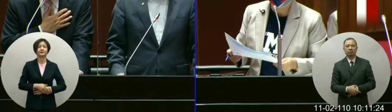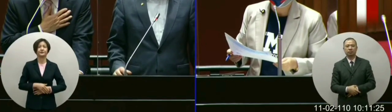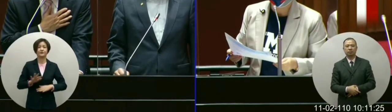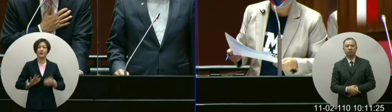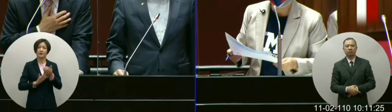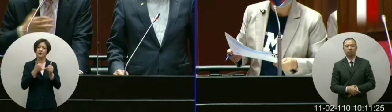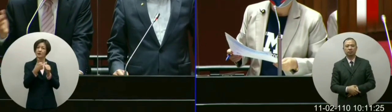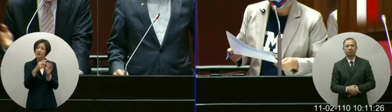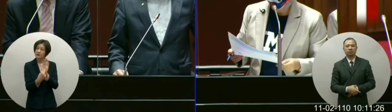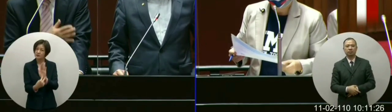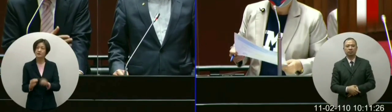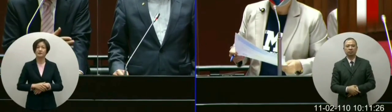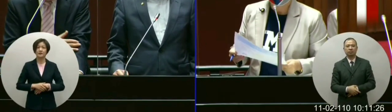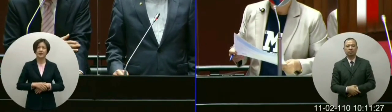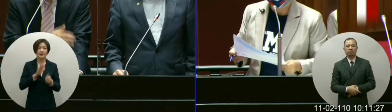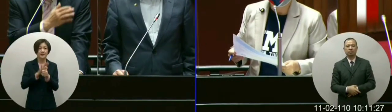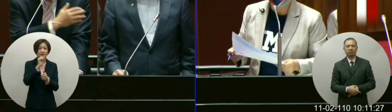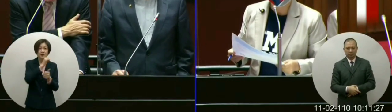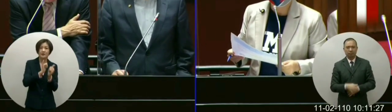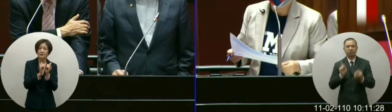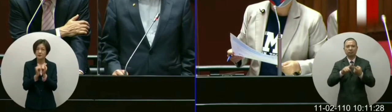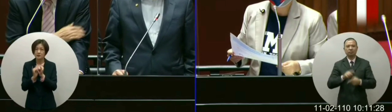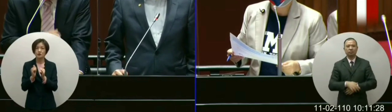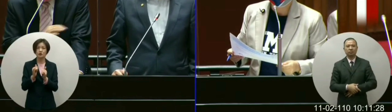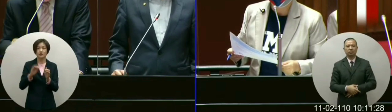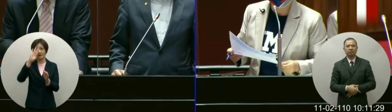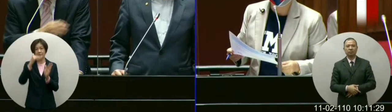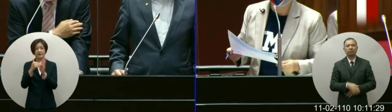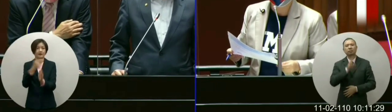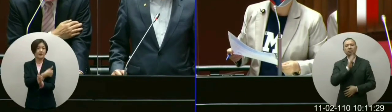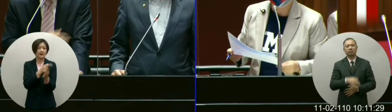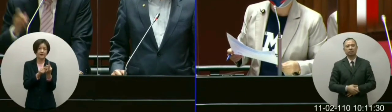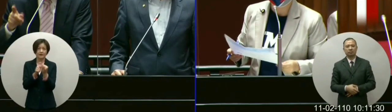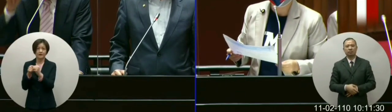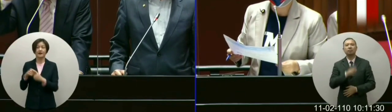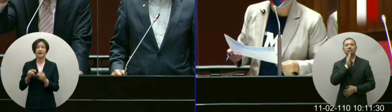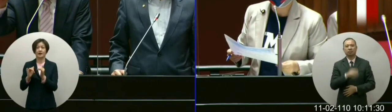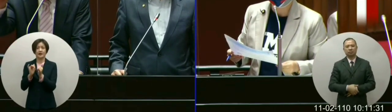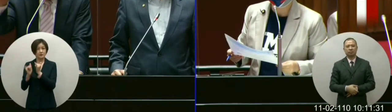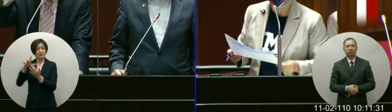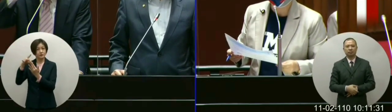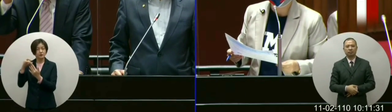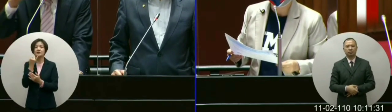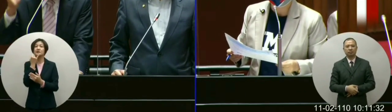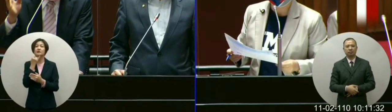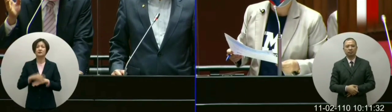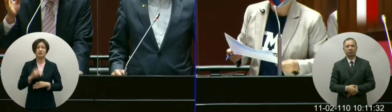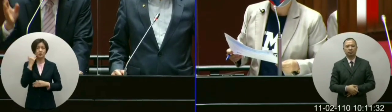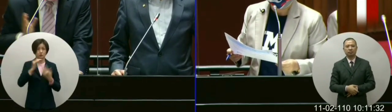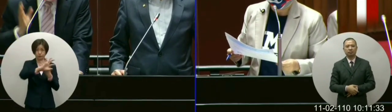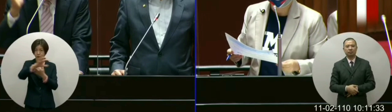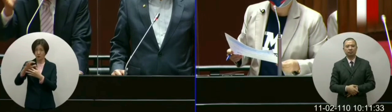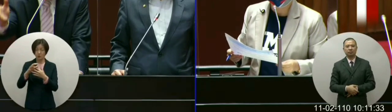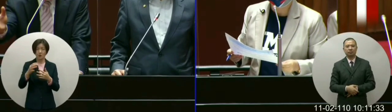为国人同胞准备各种疫苗那大家选择各方面施打那现在有些国家不同的